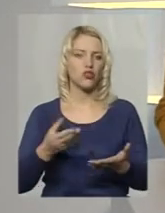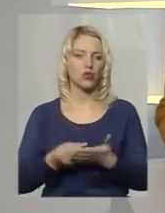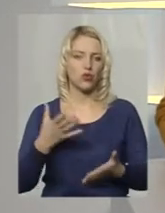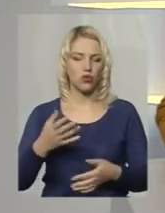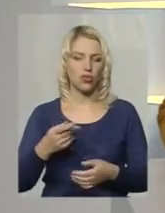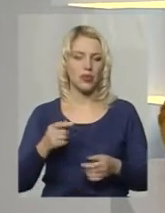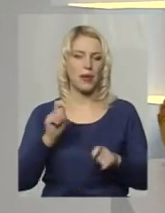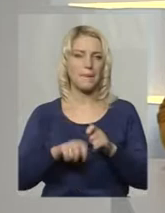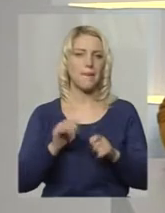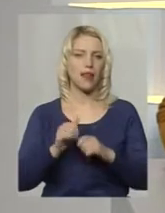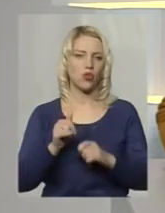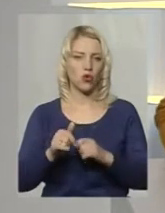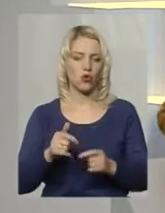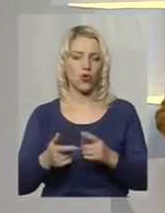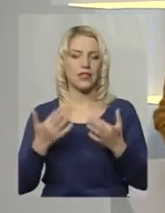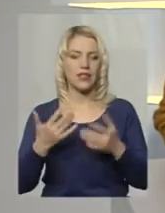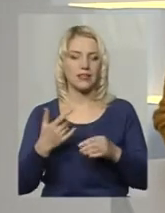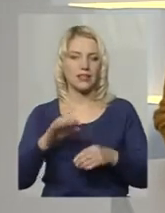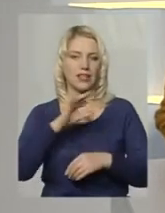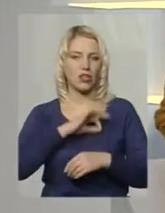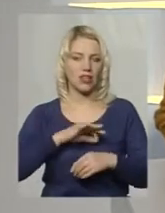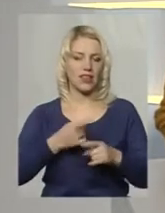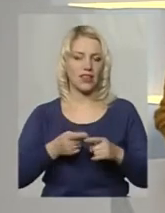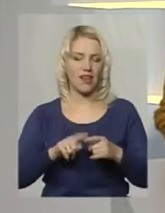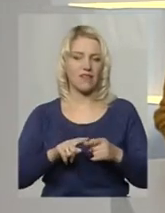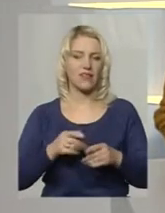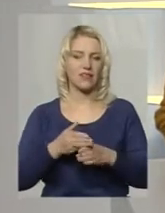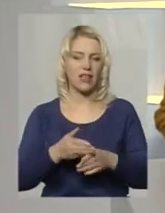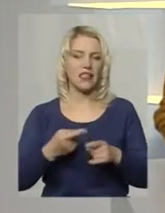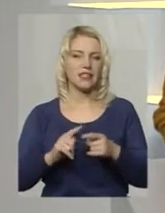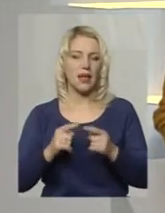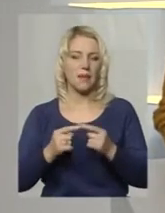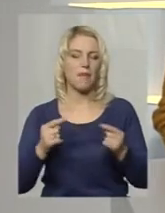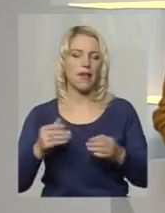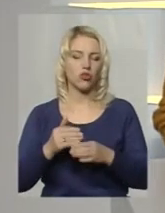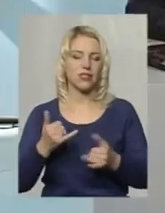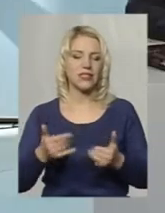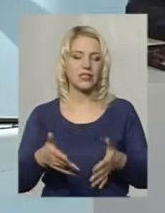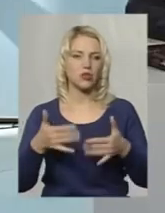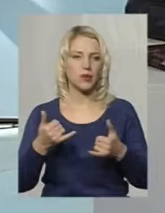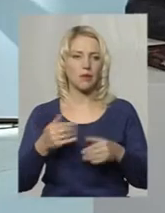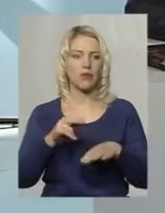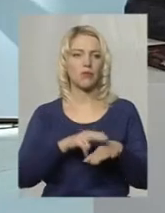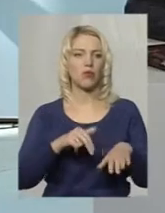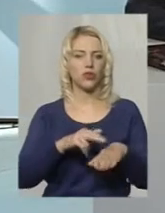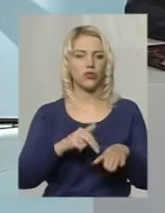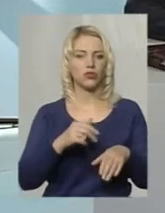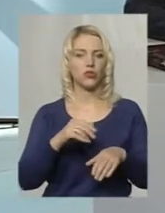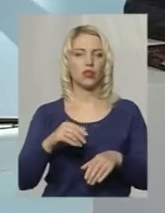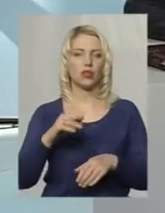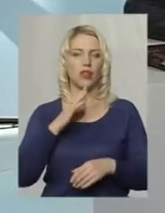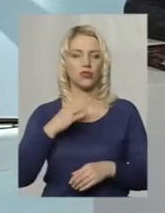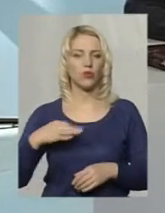метод і яка йому альтернатива? З'ясовуємо сьогодні із прес-секретарем патрульної поліції області Романом